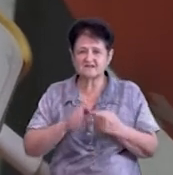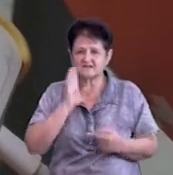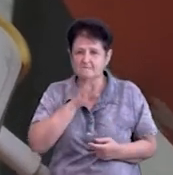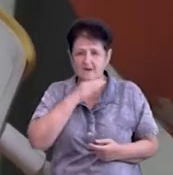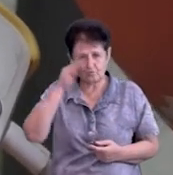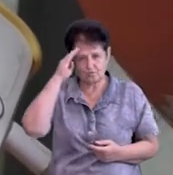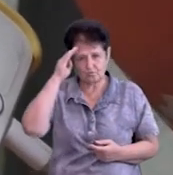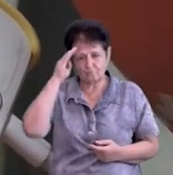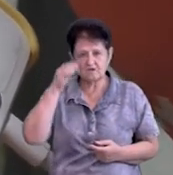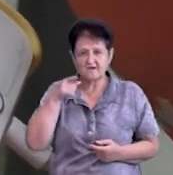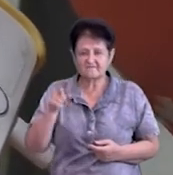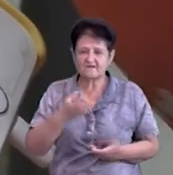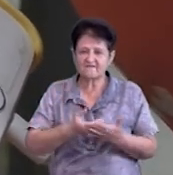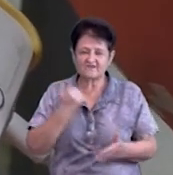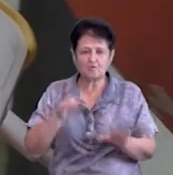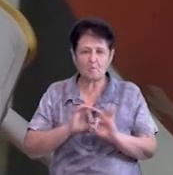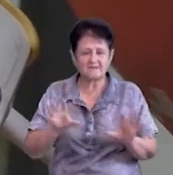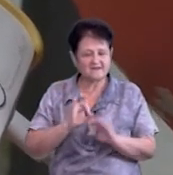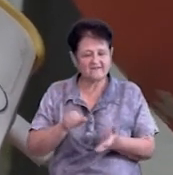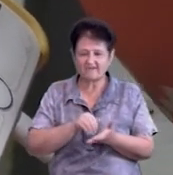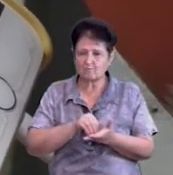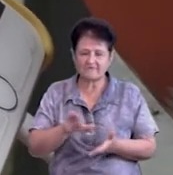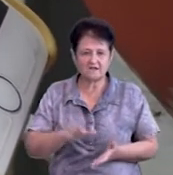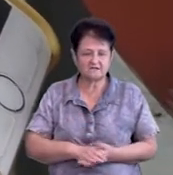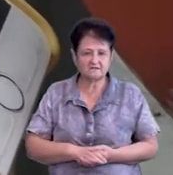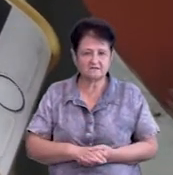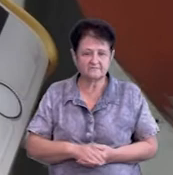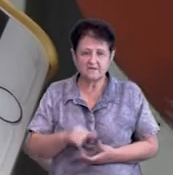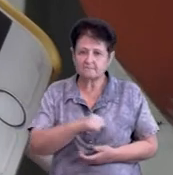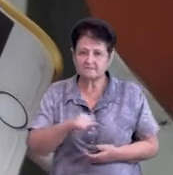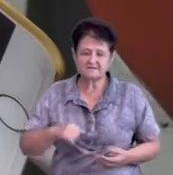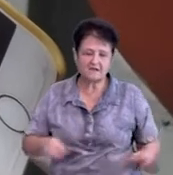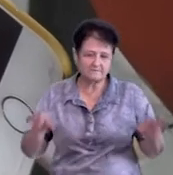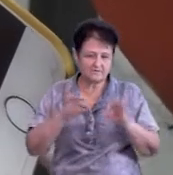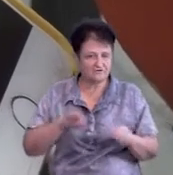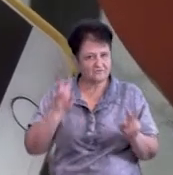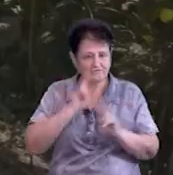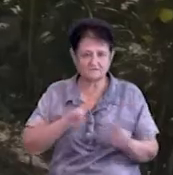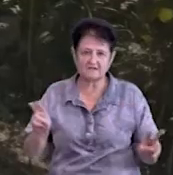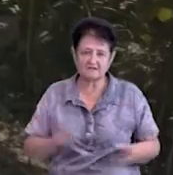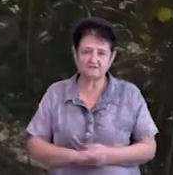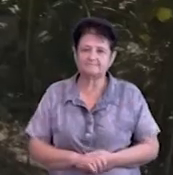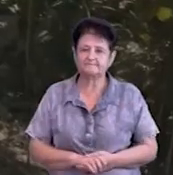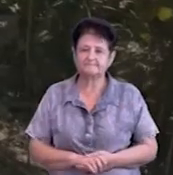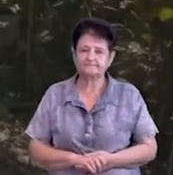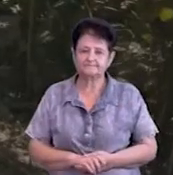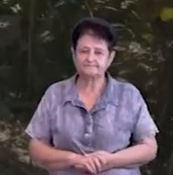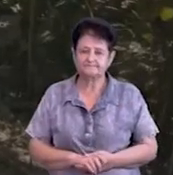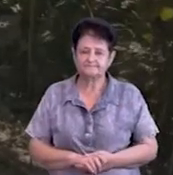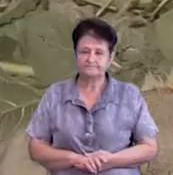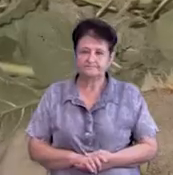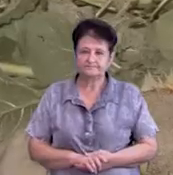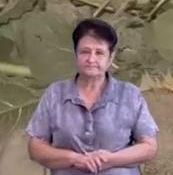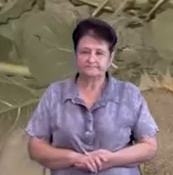мамою хлопчика, вона від коментарів відмовляється. Ми самі тільки, ми ще нічого не знаємо. Ольга Унищенко, Роман Репа,